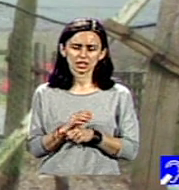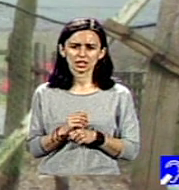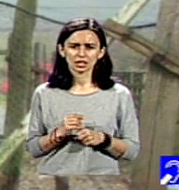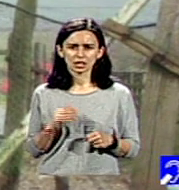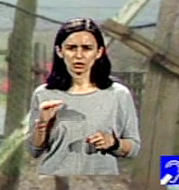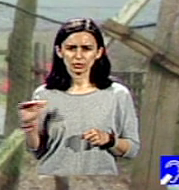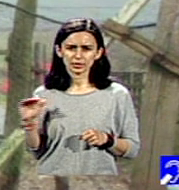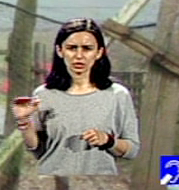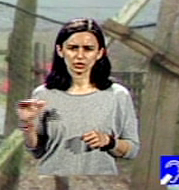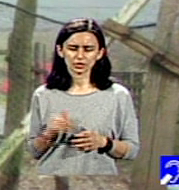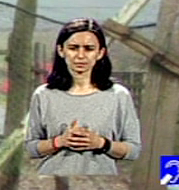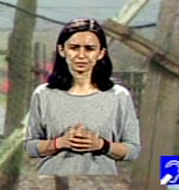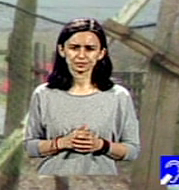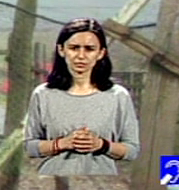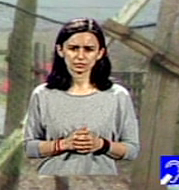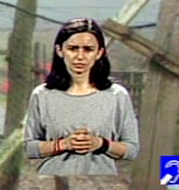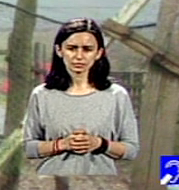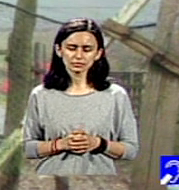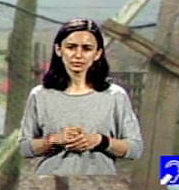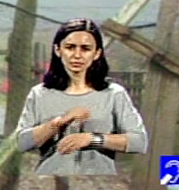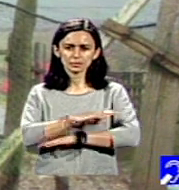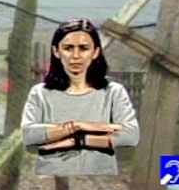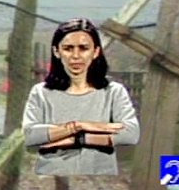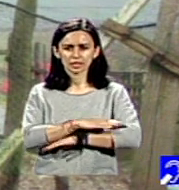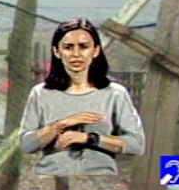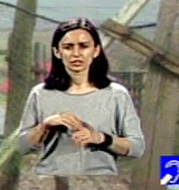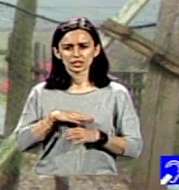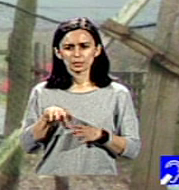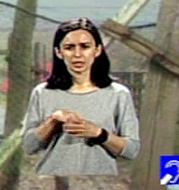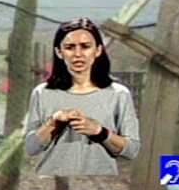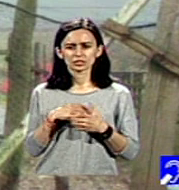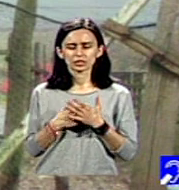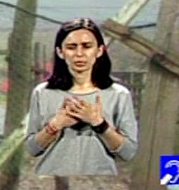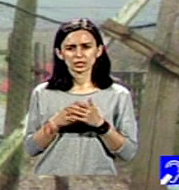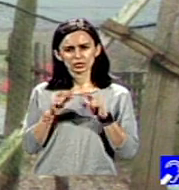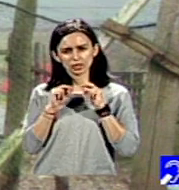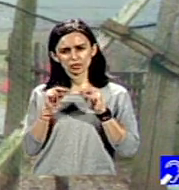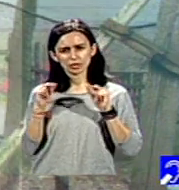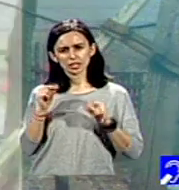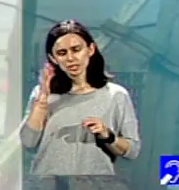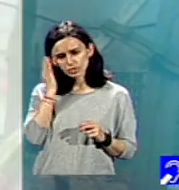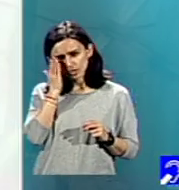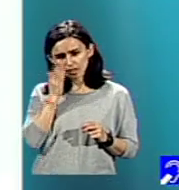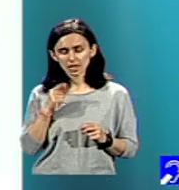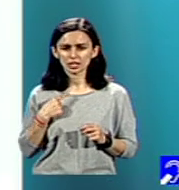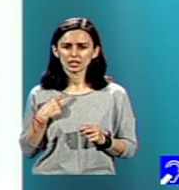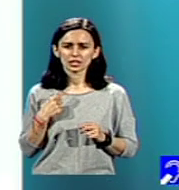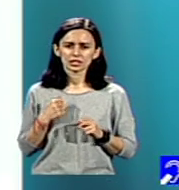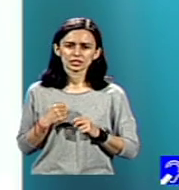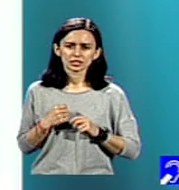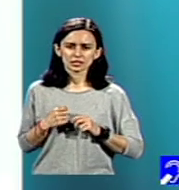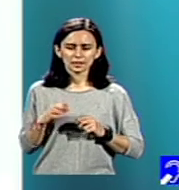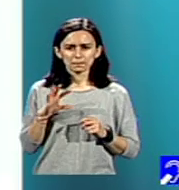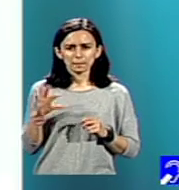Atitudinea părinților față de educația școlară este un alt